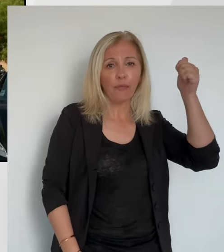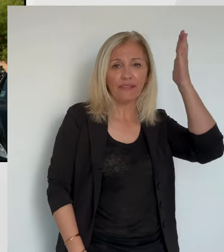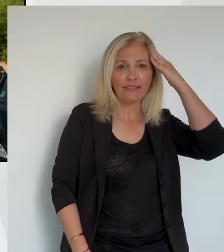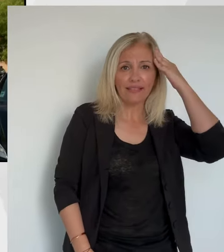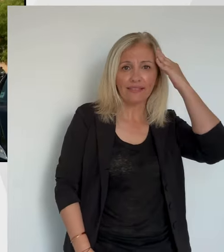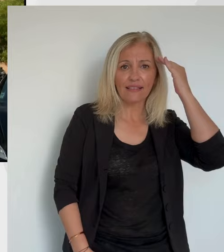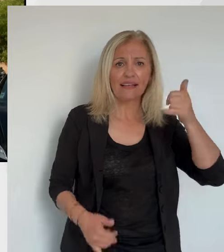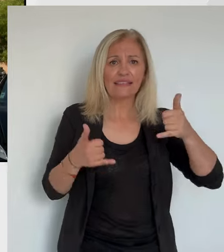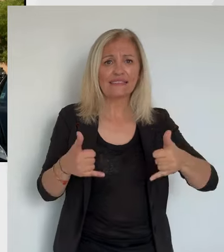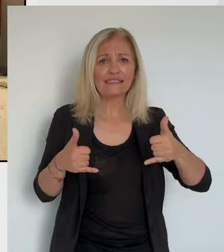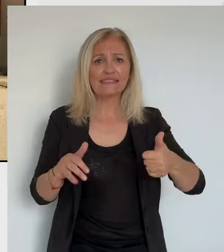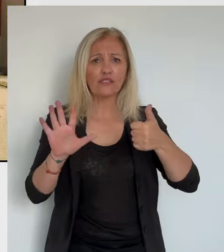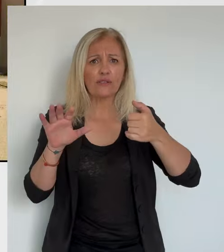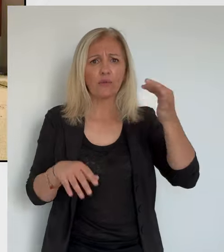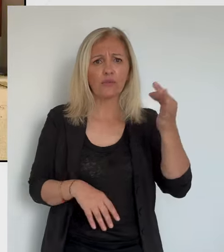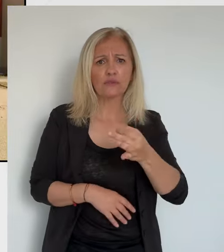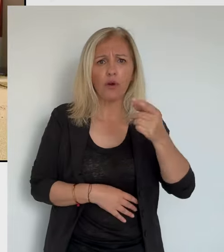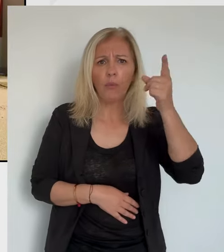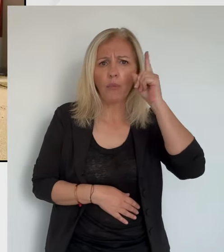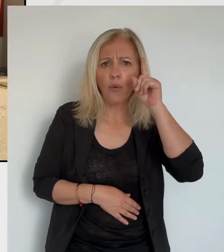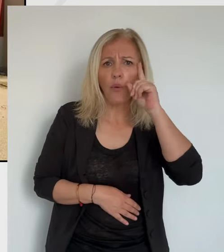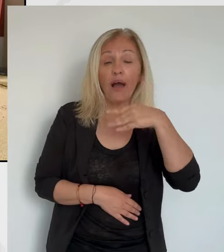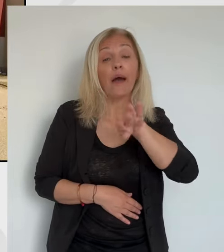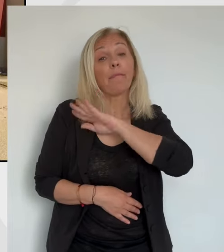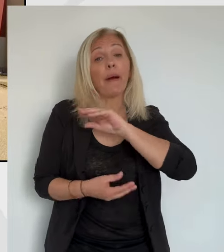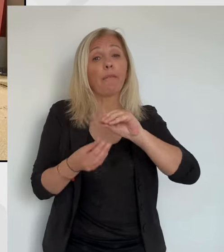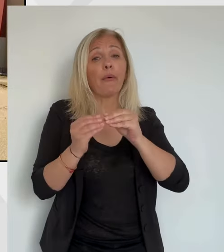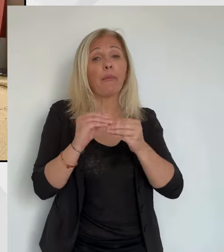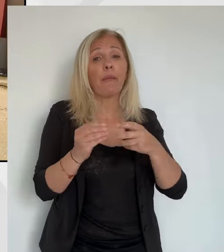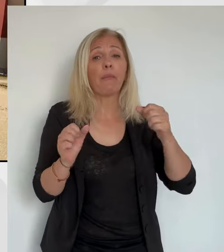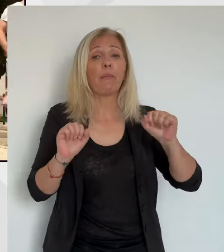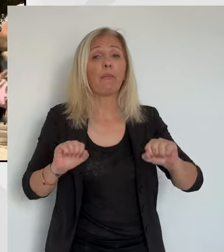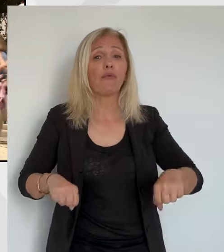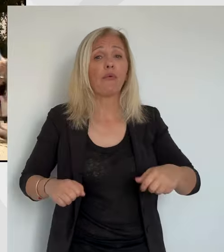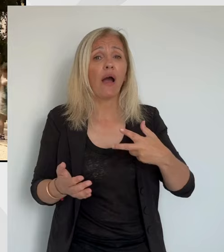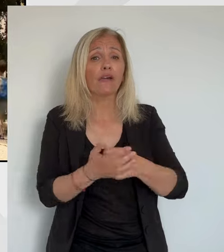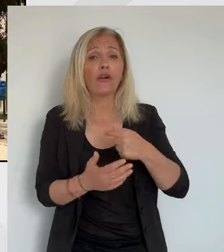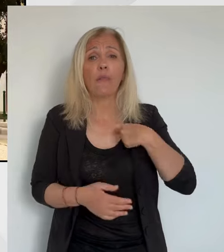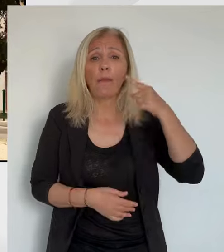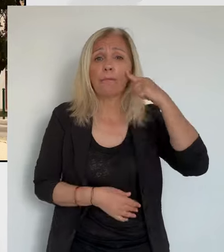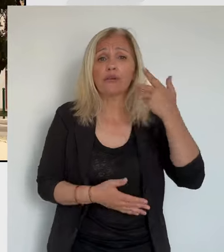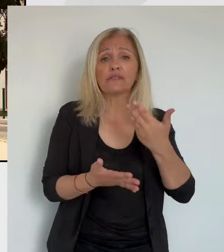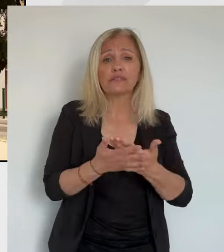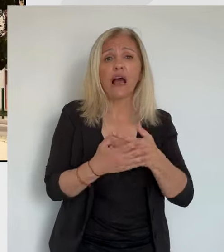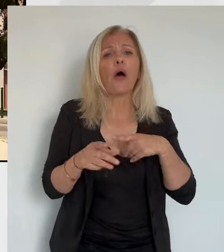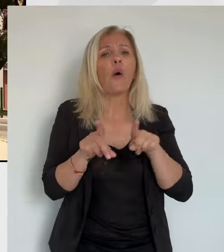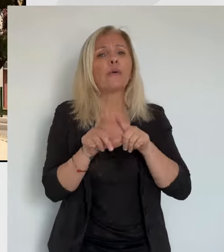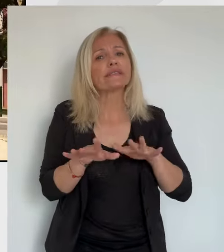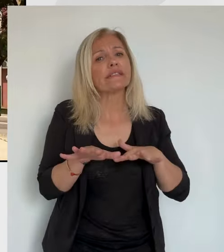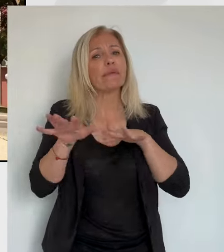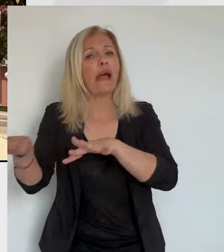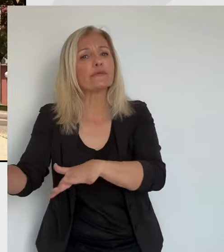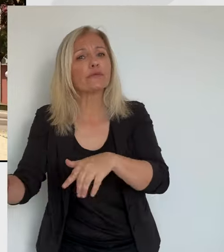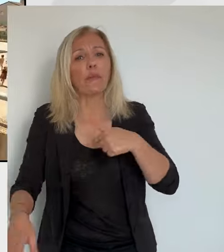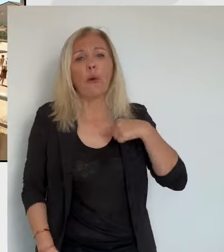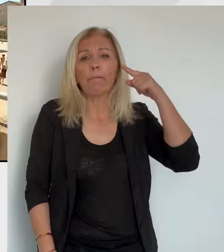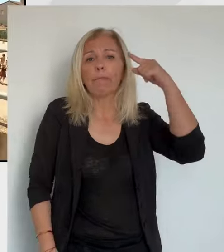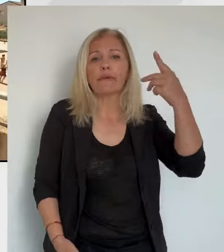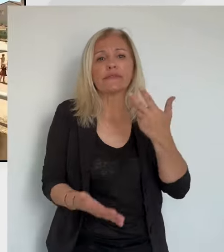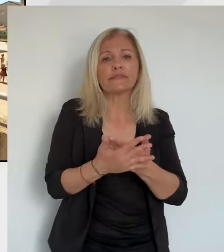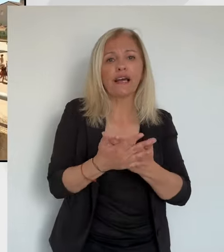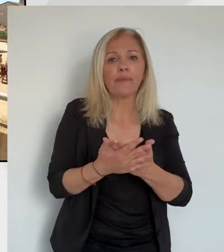quartier dit prioritaire, il frôle les 60%. Pour quelles raisons ? Surtout les problèmes d'achat, je pense.